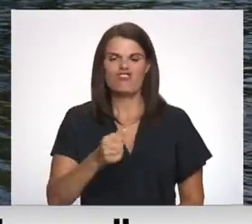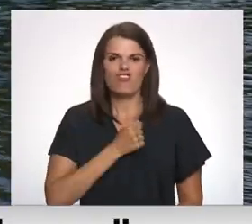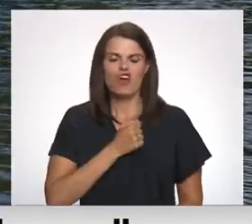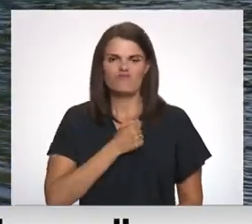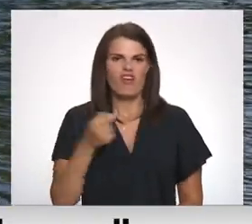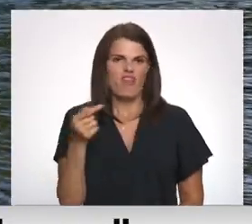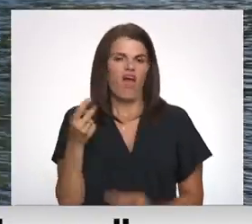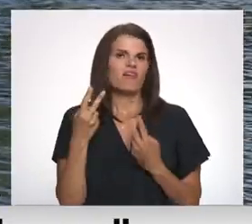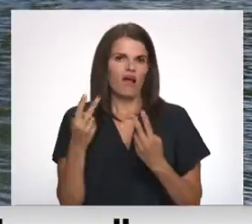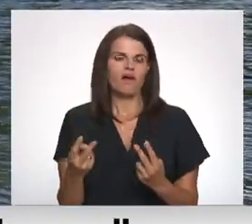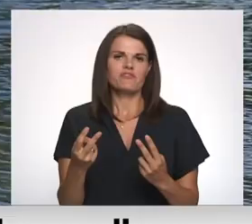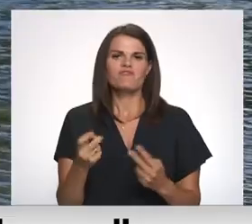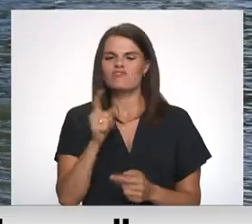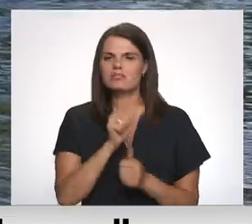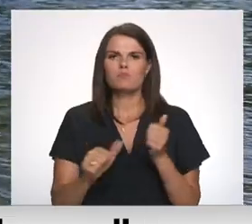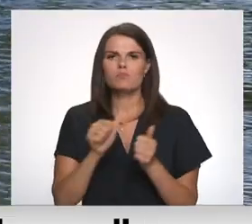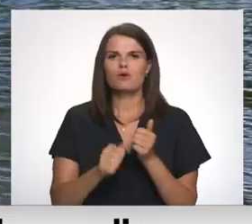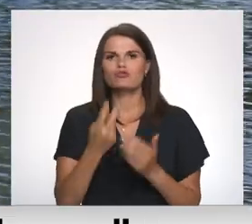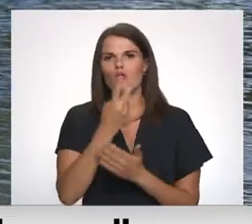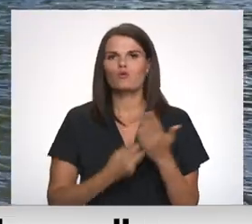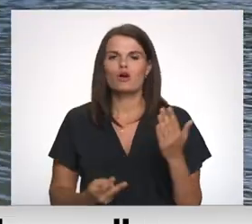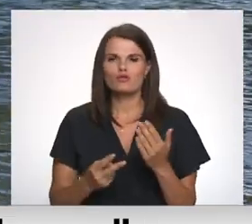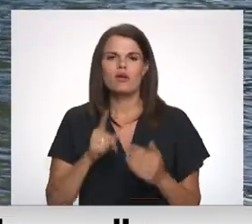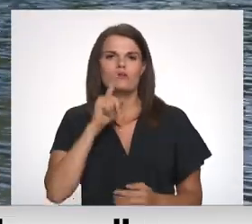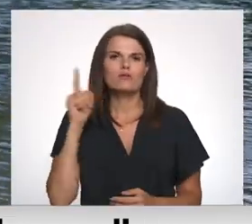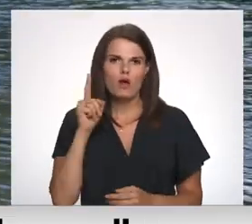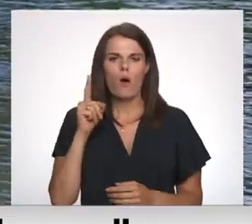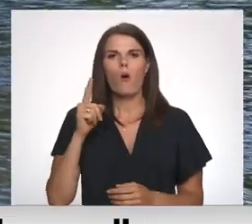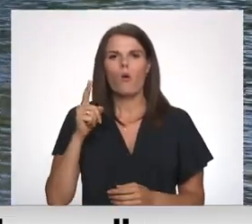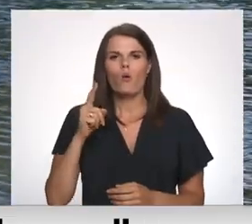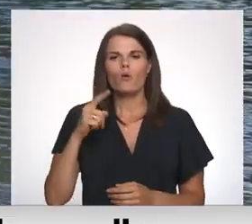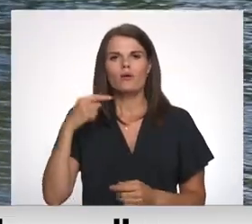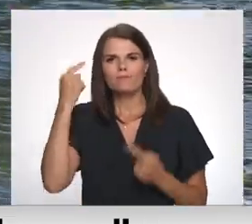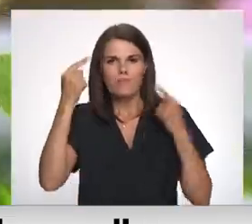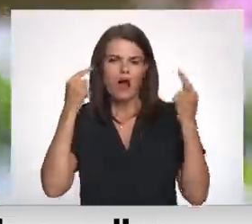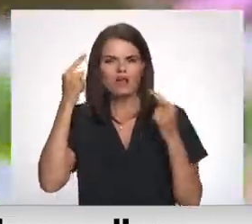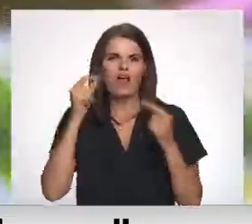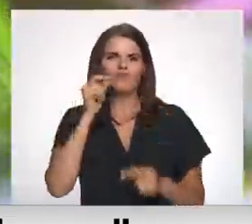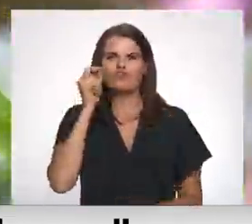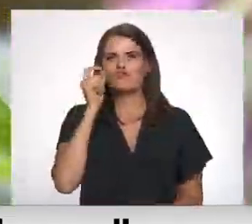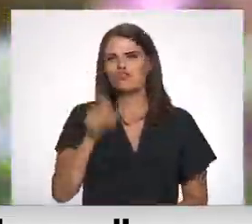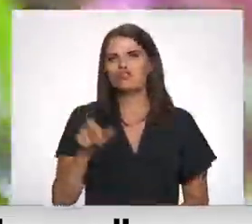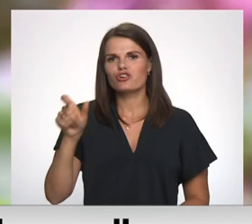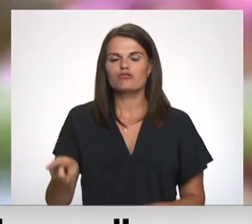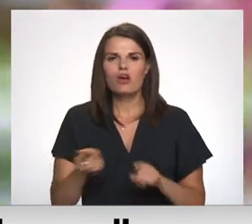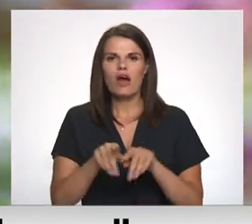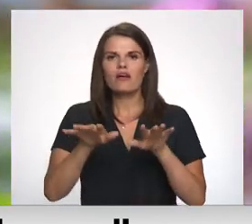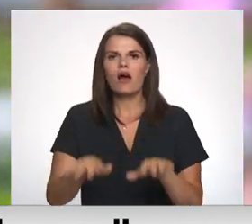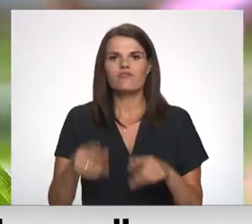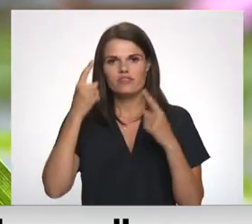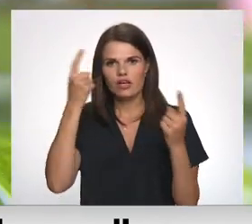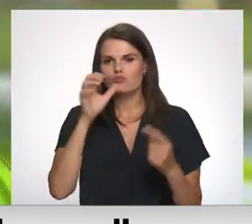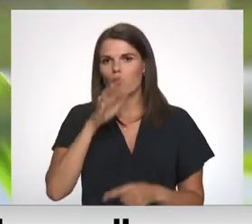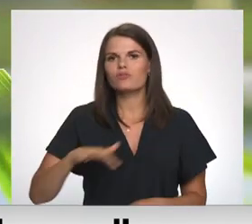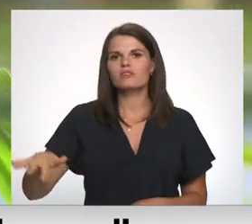negatīvā ziņā. Vizpiežāk noslīgušie bijuši jauni, pārgalvīgi bīrieši. Arī atrašanās nezināmā ūdens